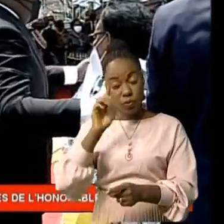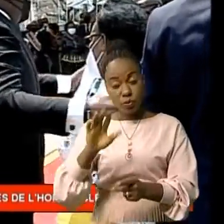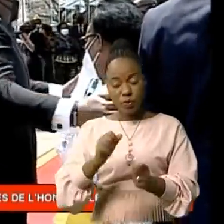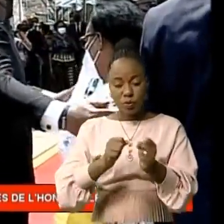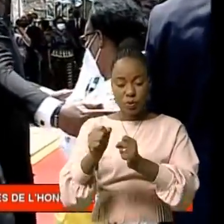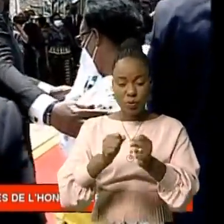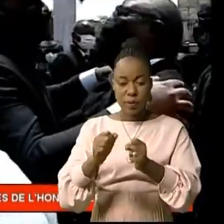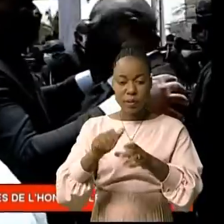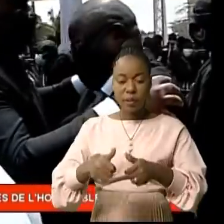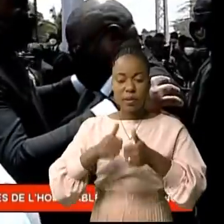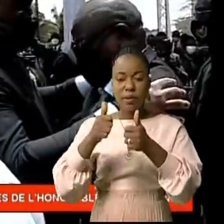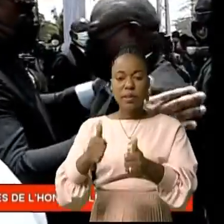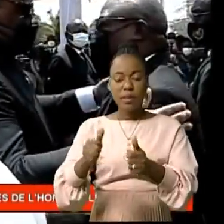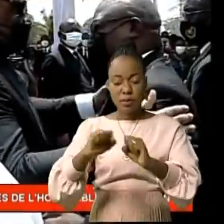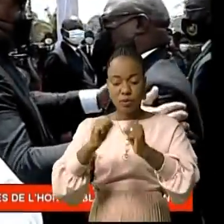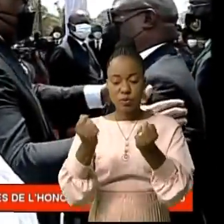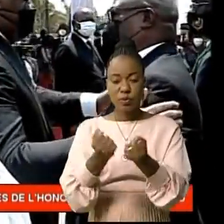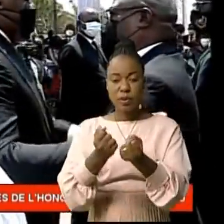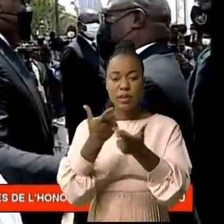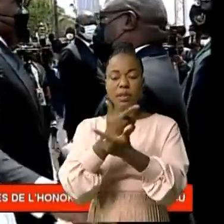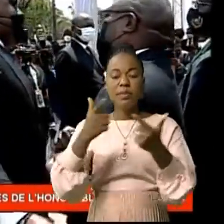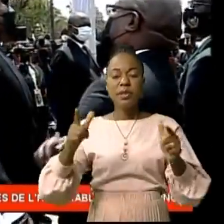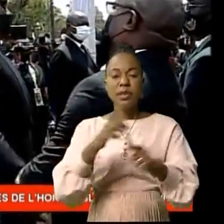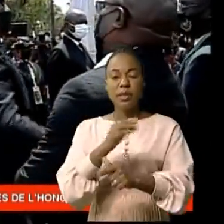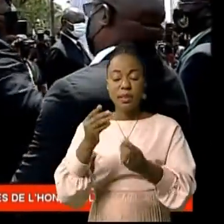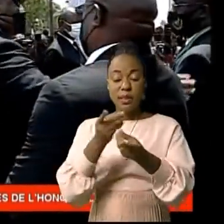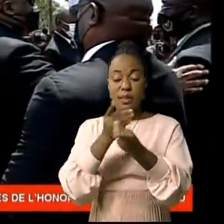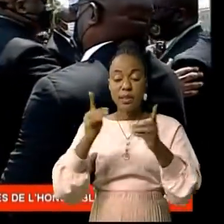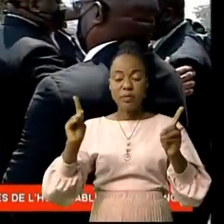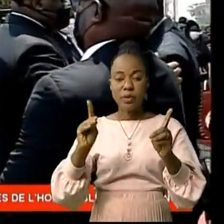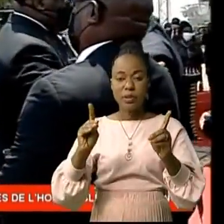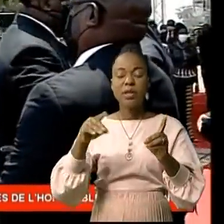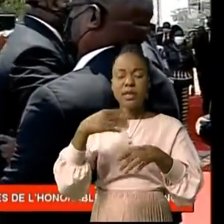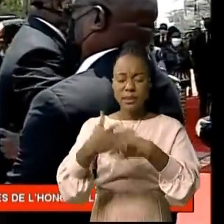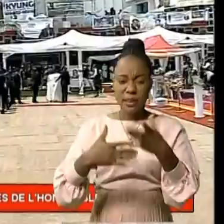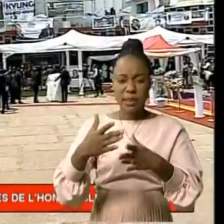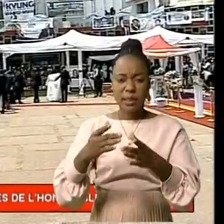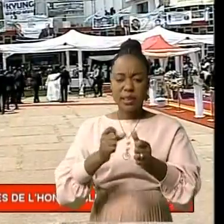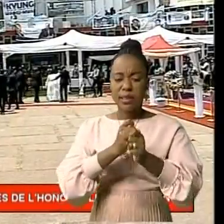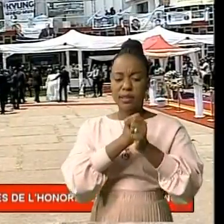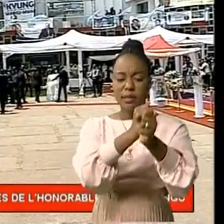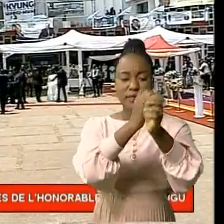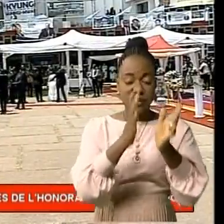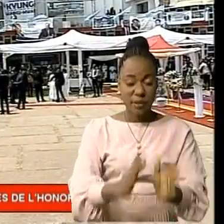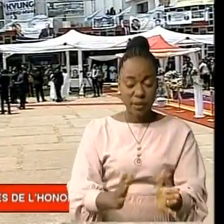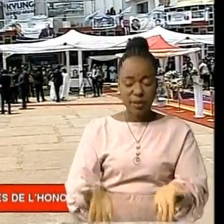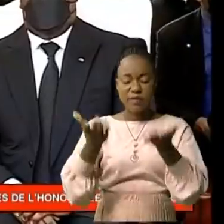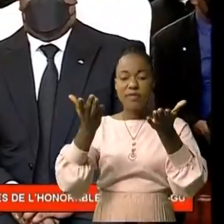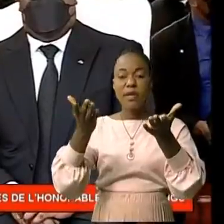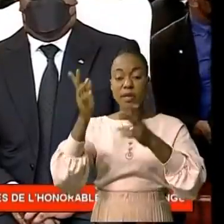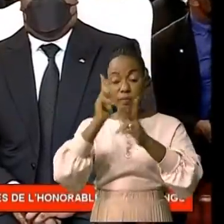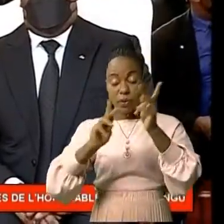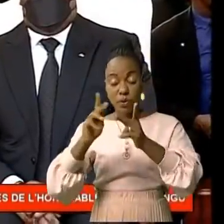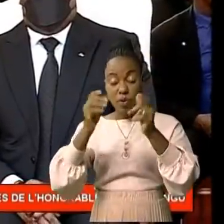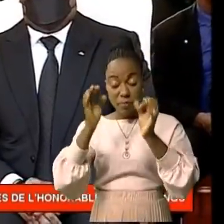combat pour le bien-être social, liberté et la démocratie, fervent défenseur de l'éveil patriotique. Pour